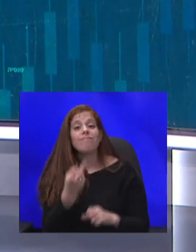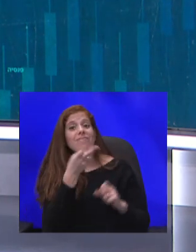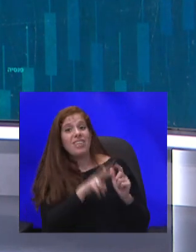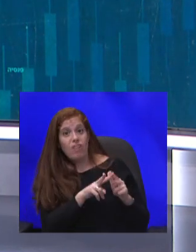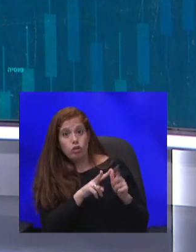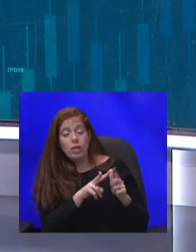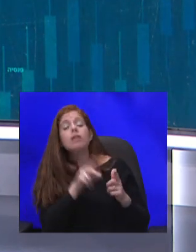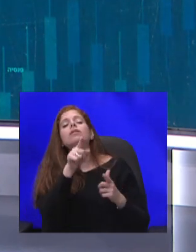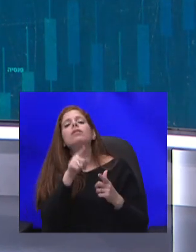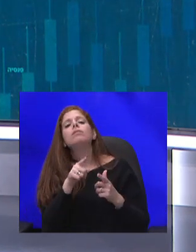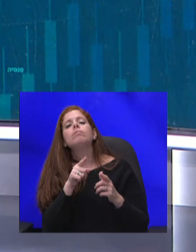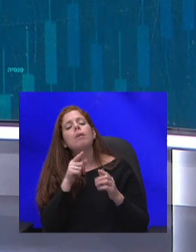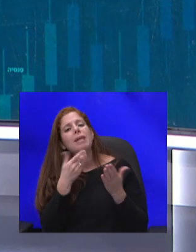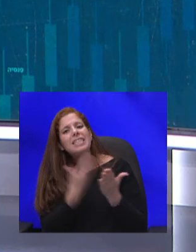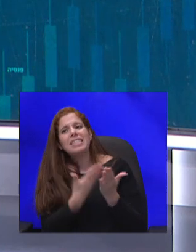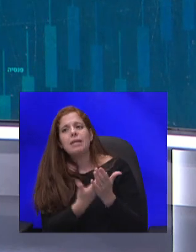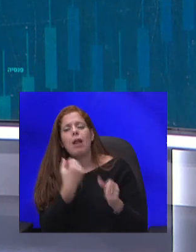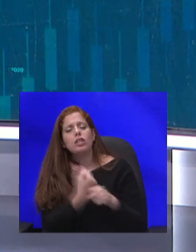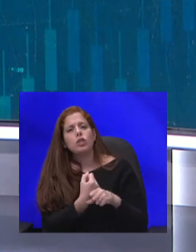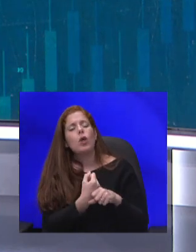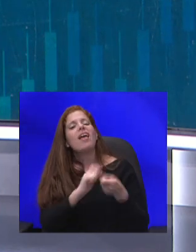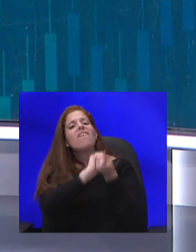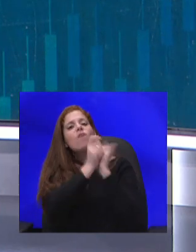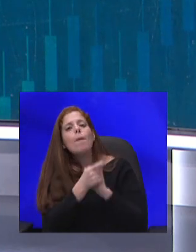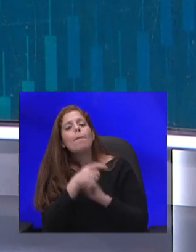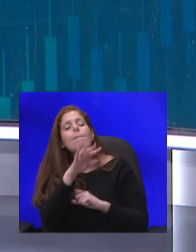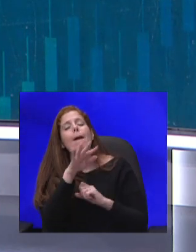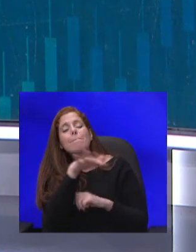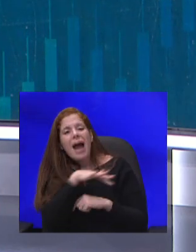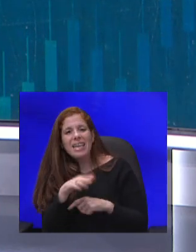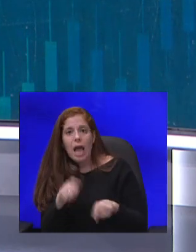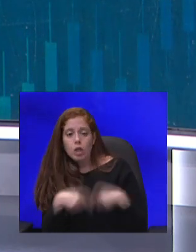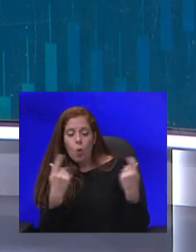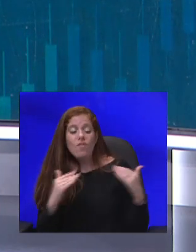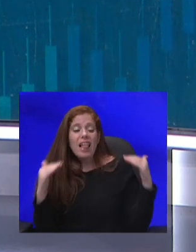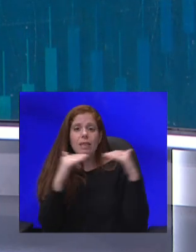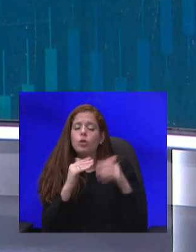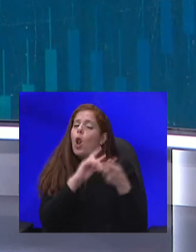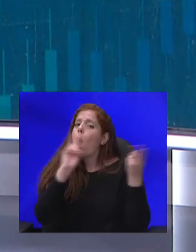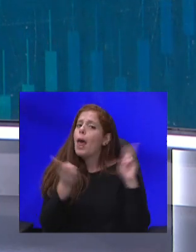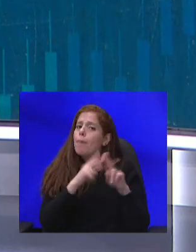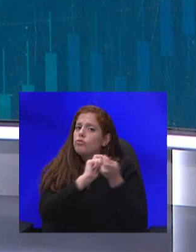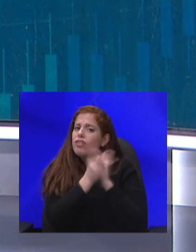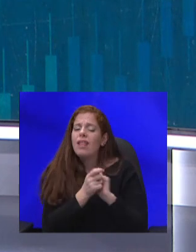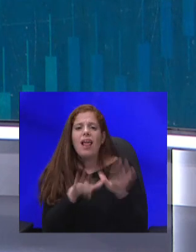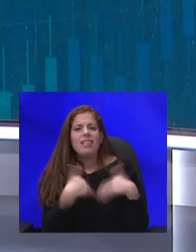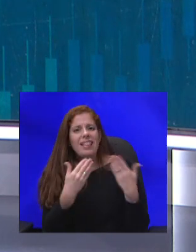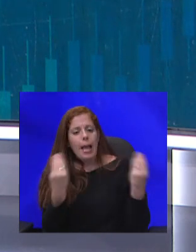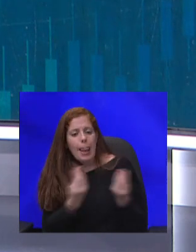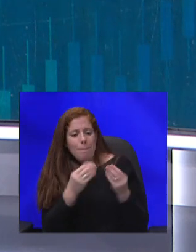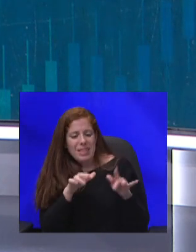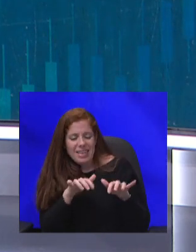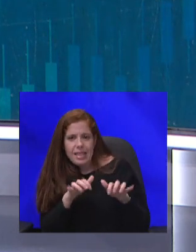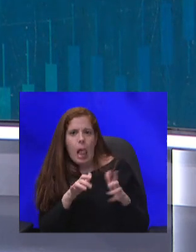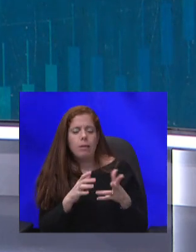מקיפה במערכת החינוך, להתאים את תוכנית הלימוד, לעולם המשתנה, להקנות יותר כלים דיגיטליים, לצמצם פערים. את זה הממשלה